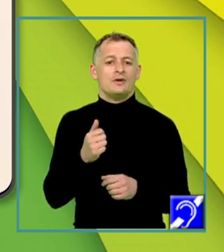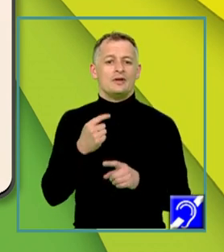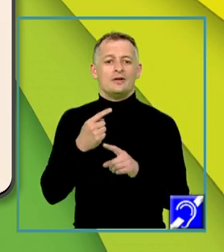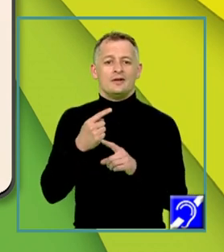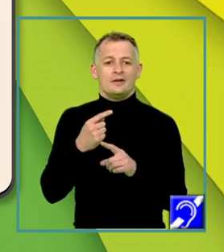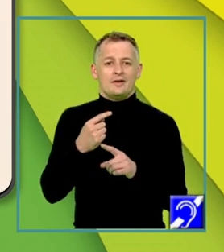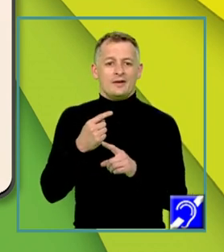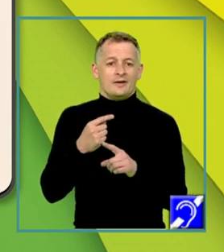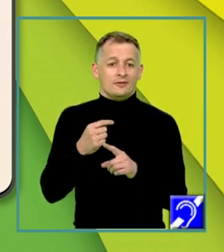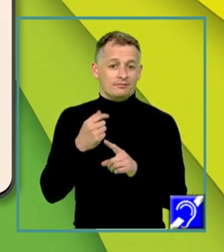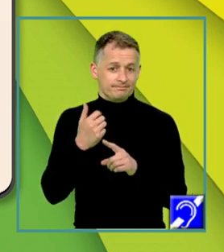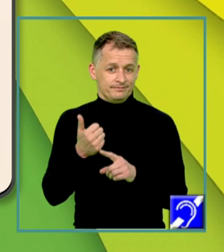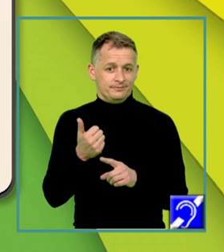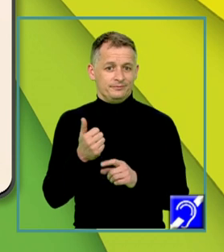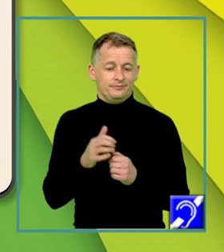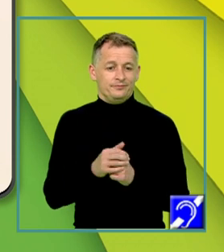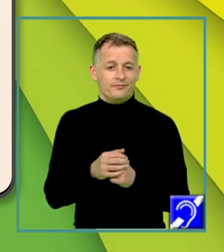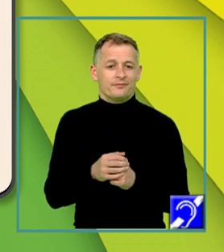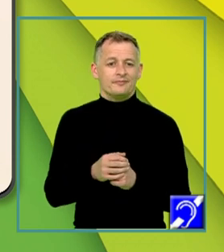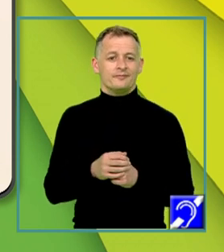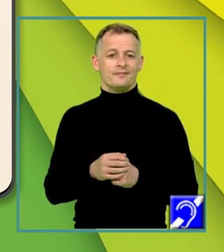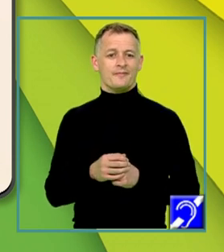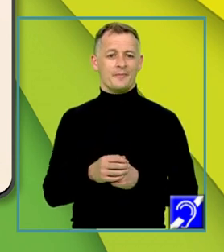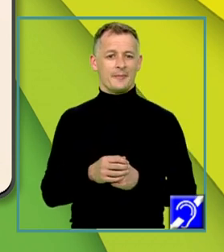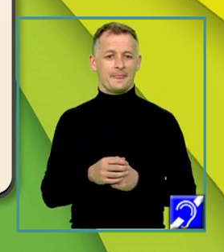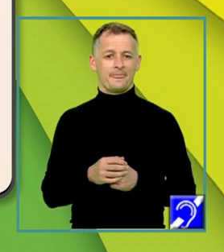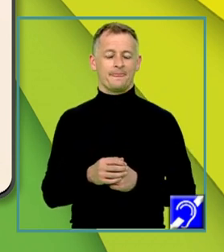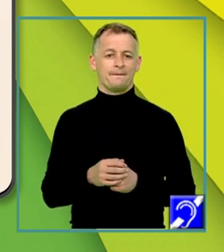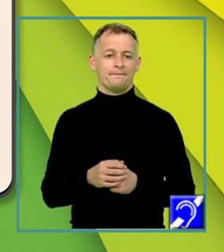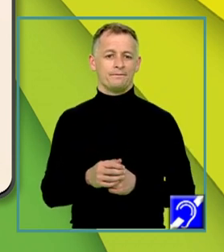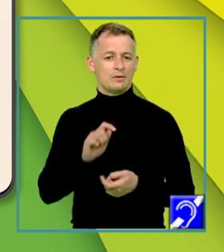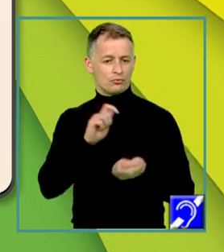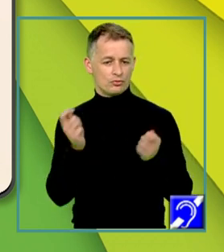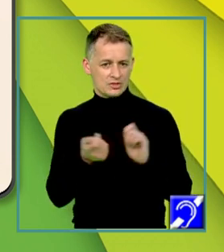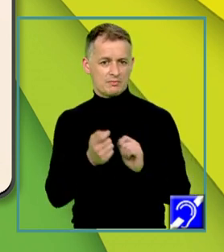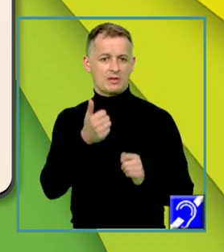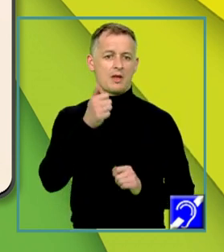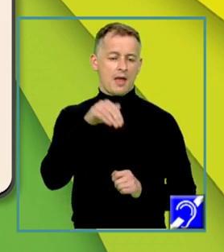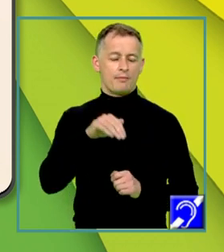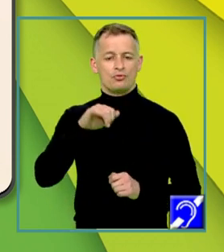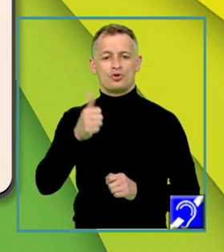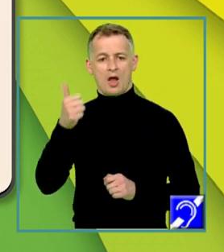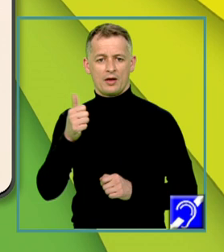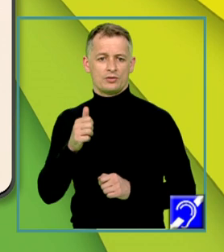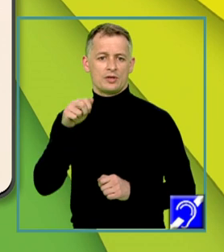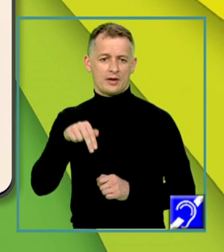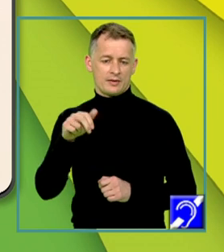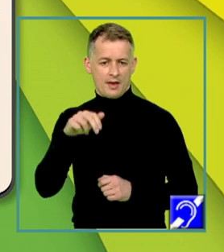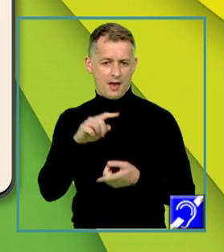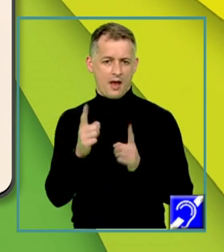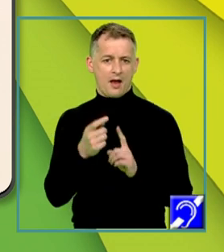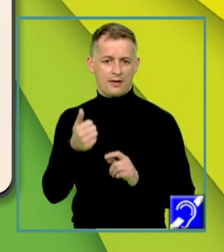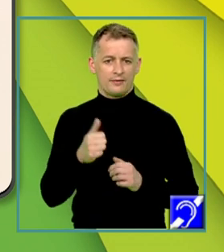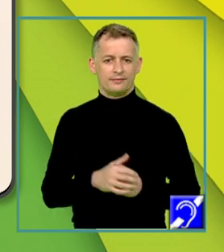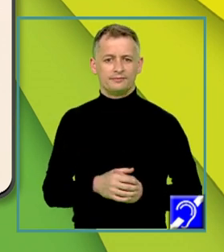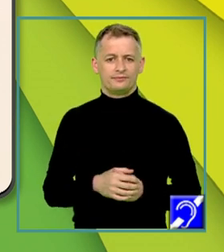Utilizând substituția M în locului A și N în locului A, obținem matricele A de M și A